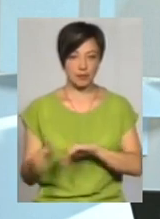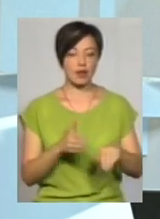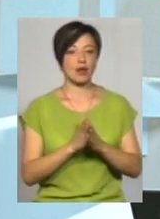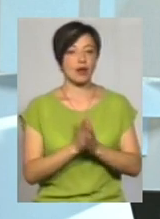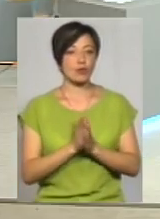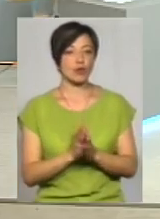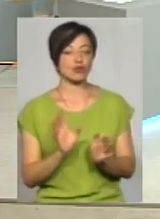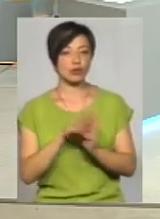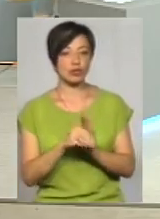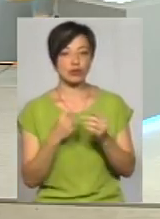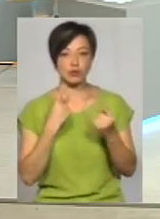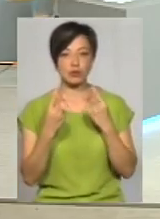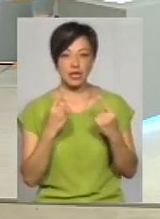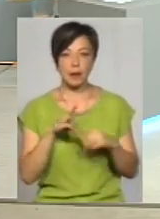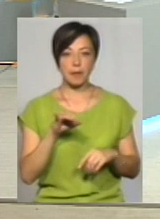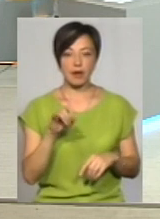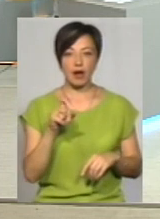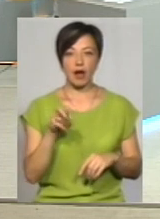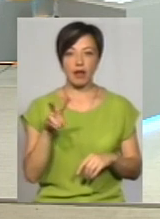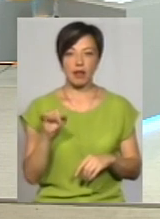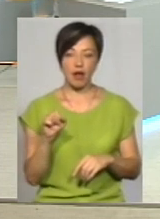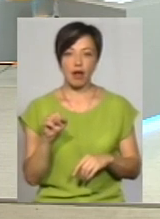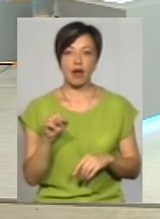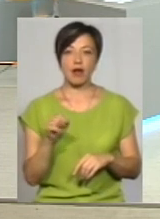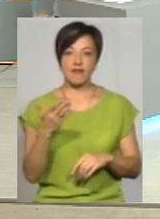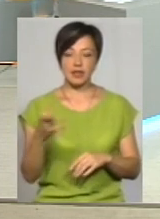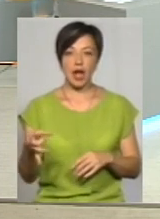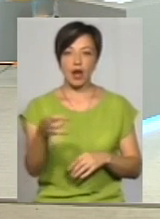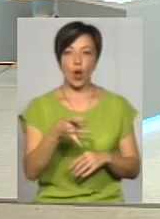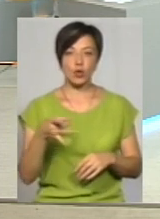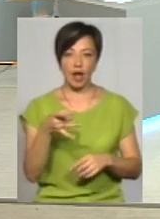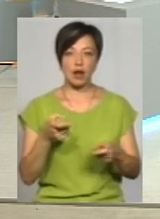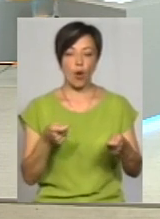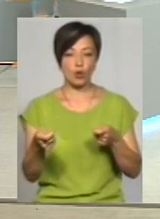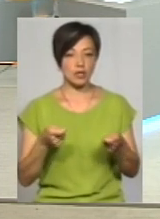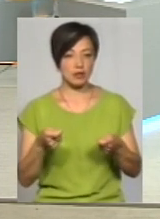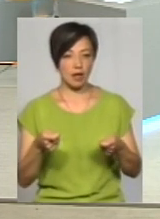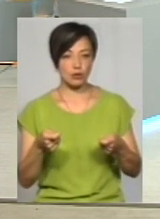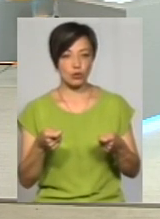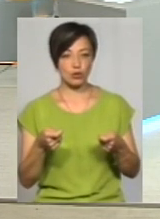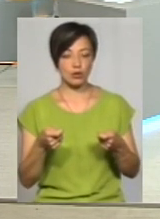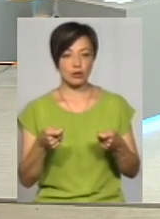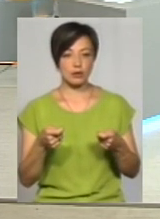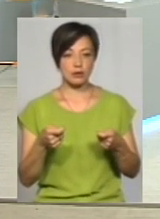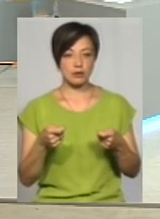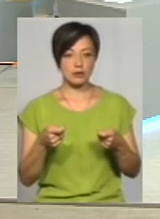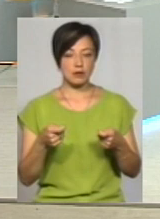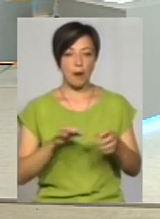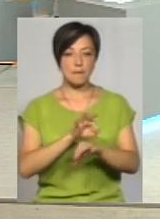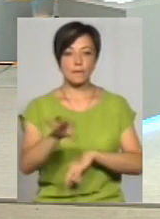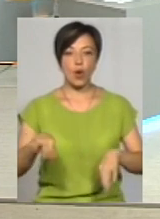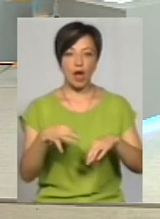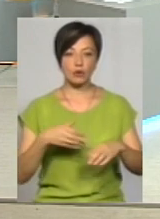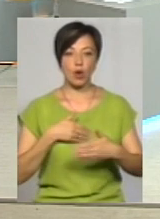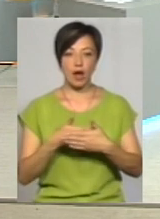долучитися до розмови пана Михайла. Він регіональний координатор проєкту